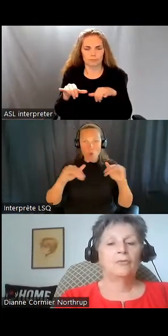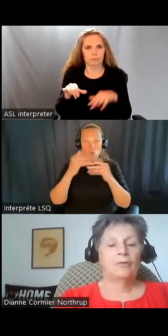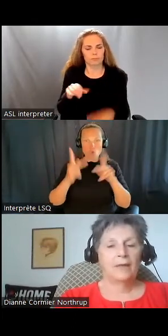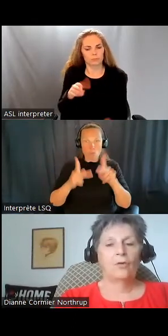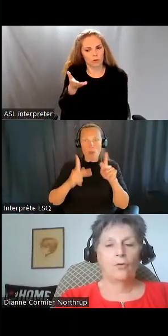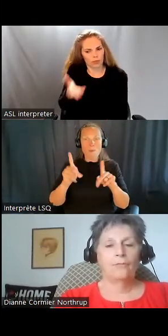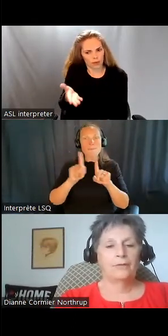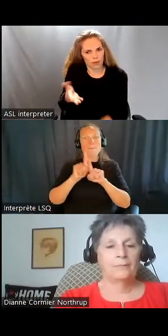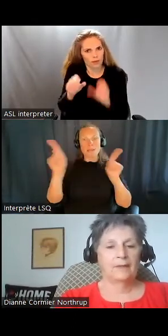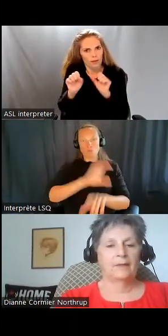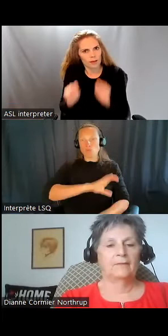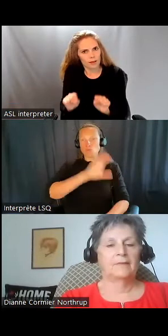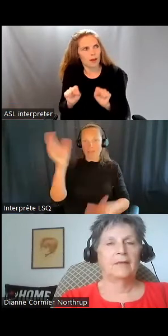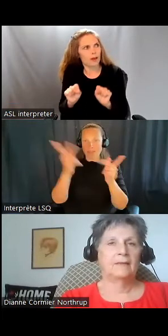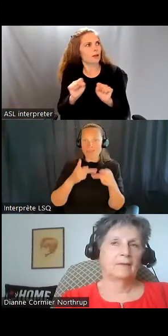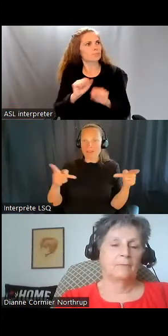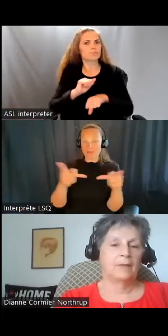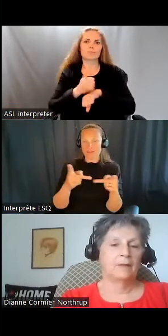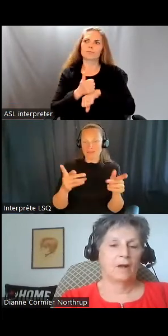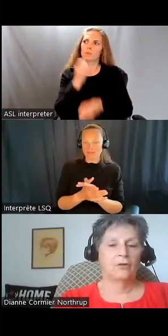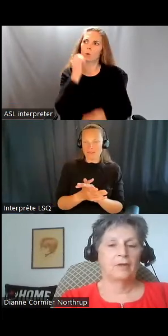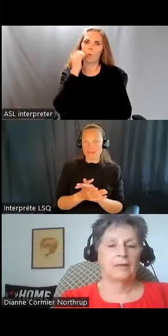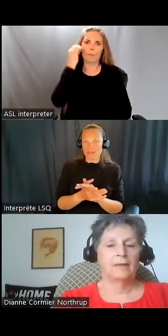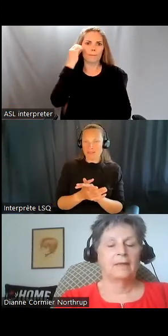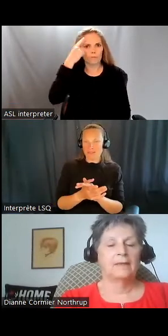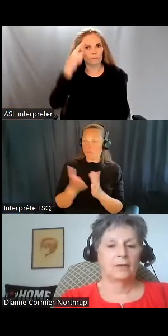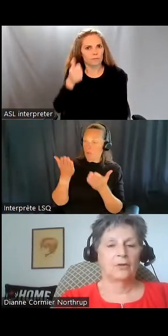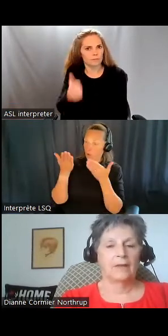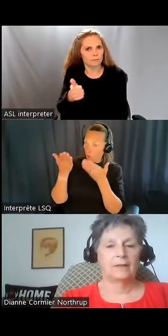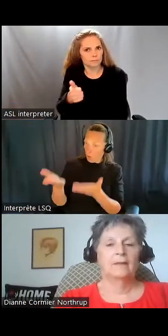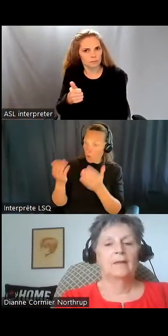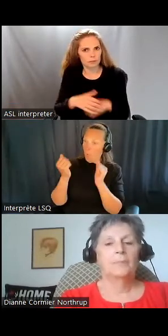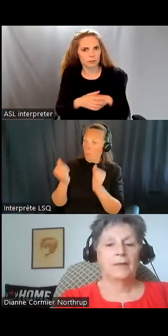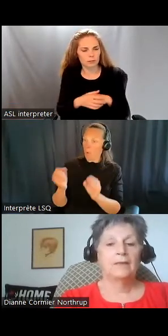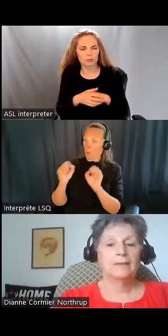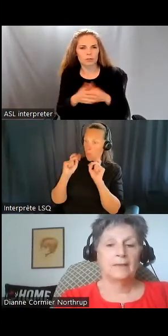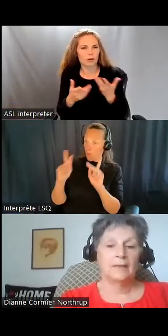pour qu'elles aussi puissent créer une maison pour eux-mêmes plutôt que d'être